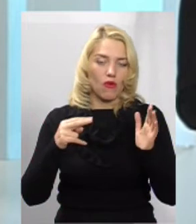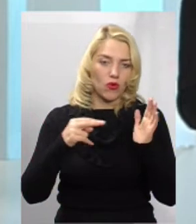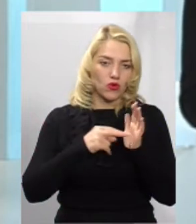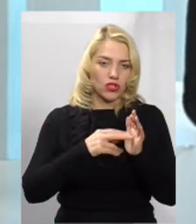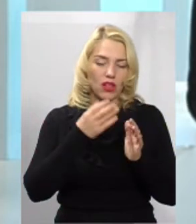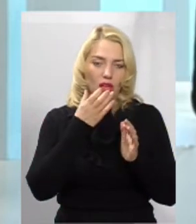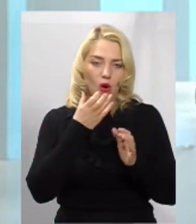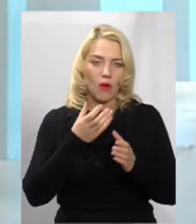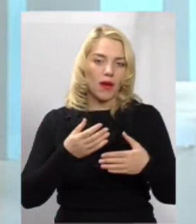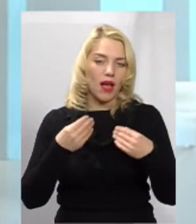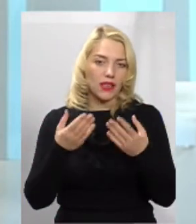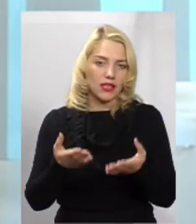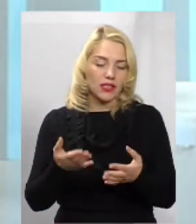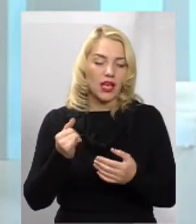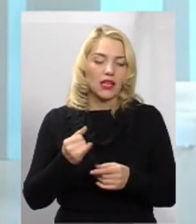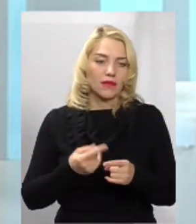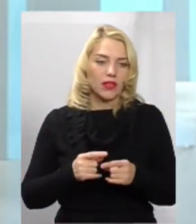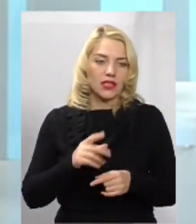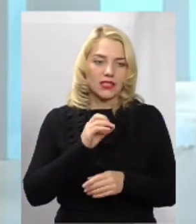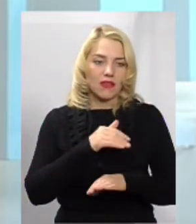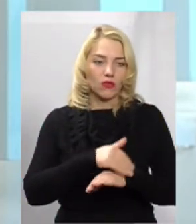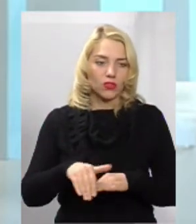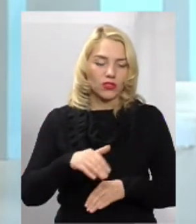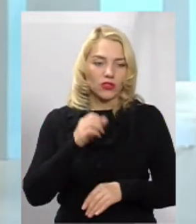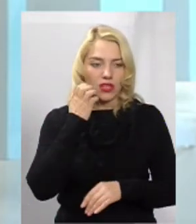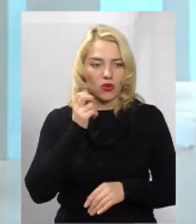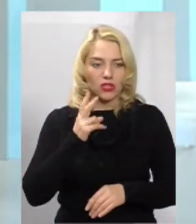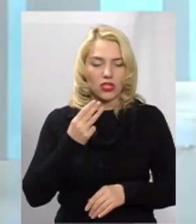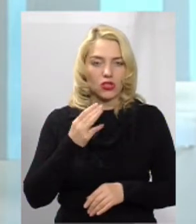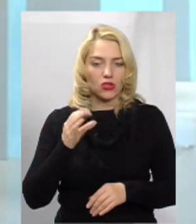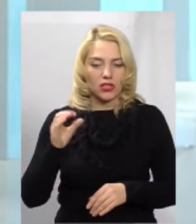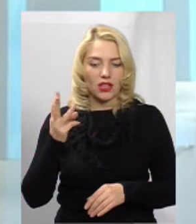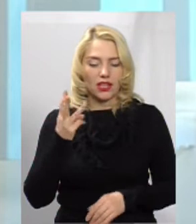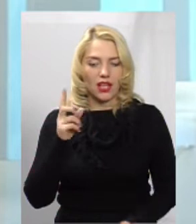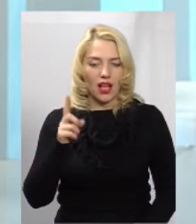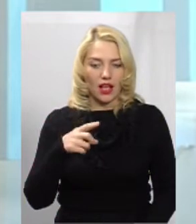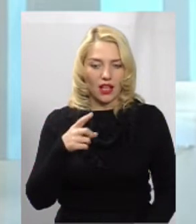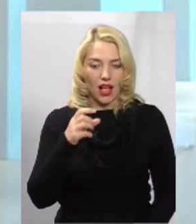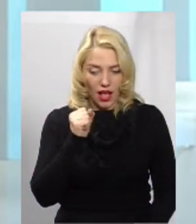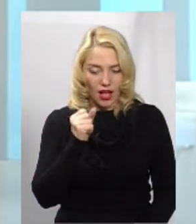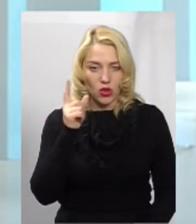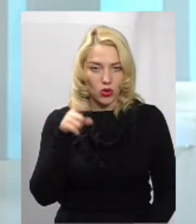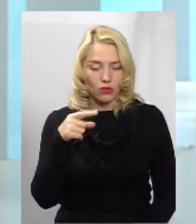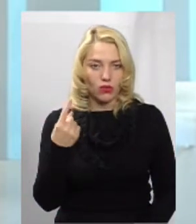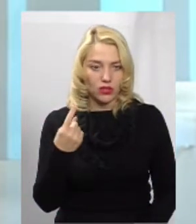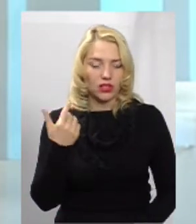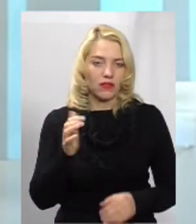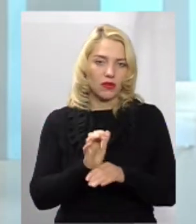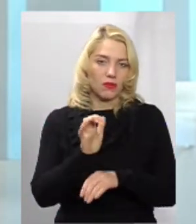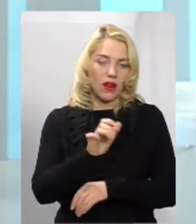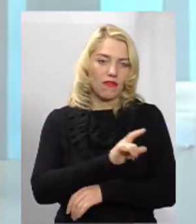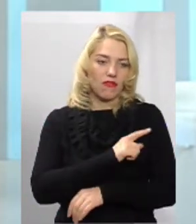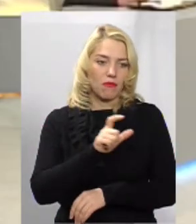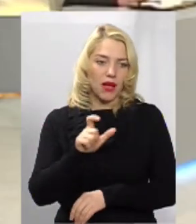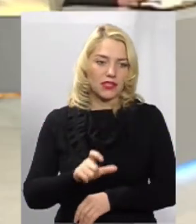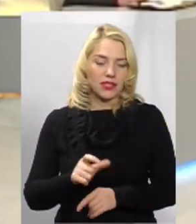Домком Хмельницький Андрій Яблуков додає, за адресою Старокосітинівське шосе 3А, дріп 1, він відправив майстра.